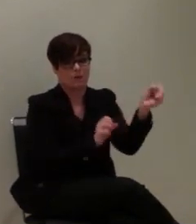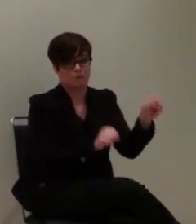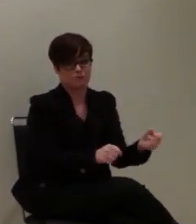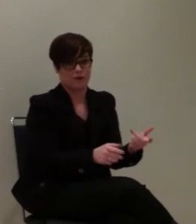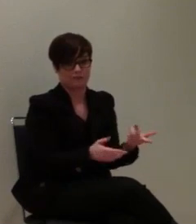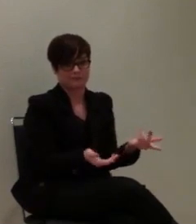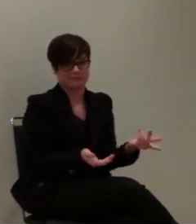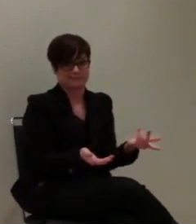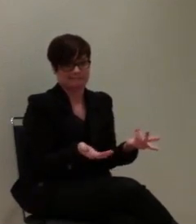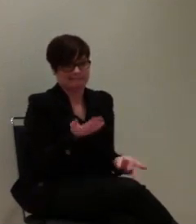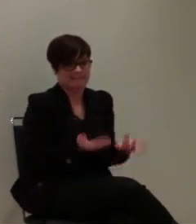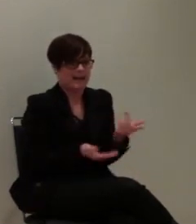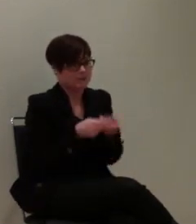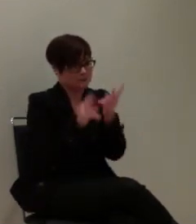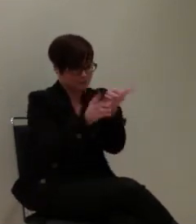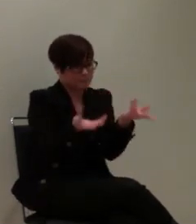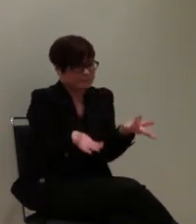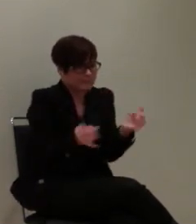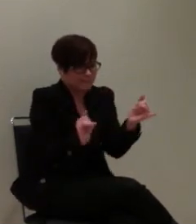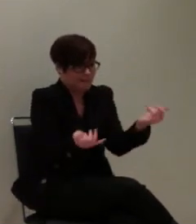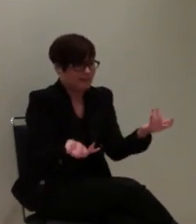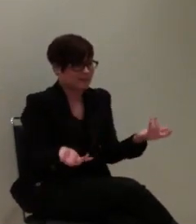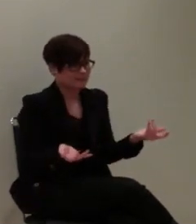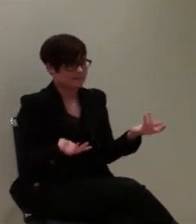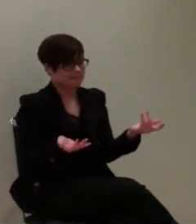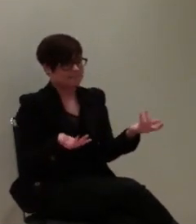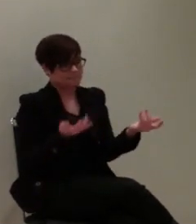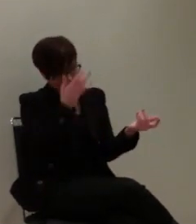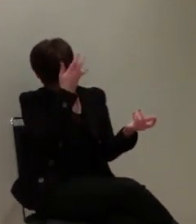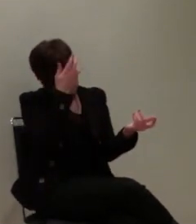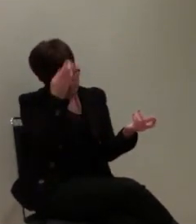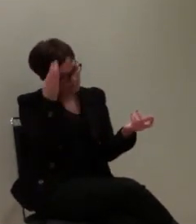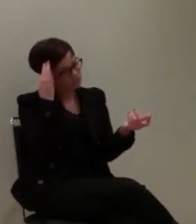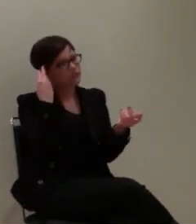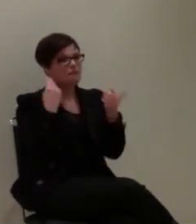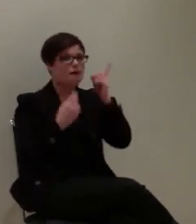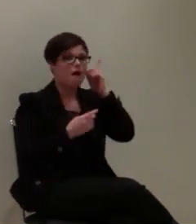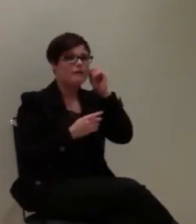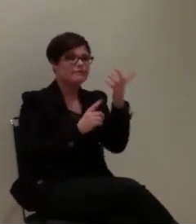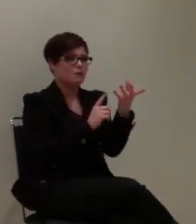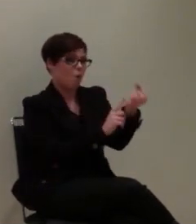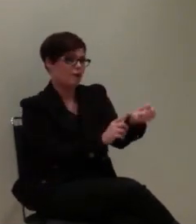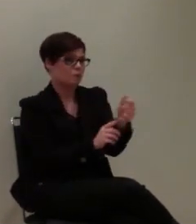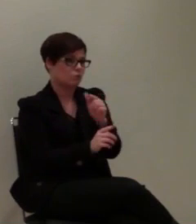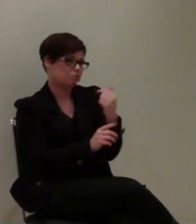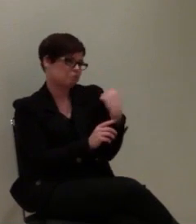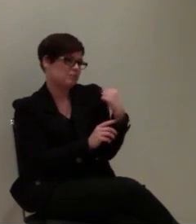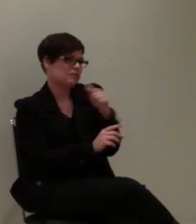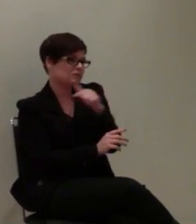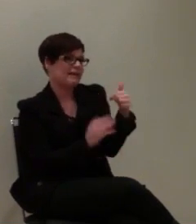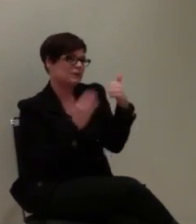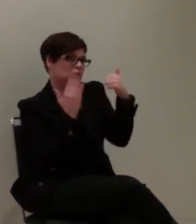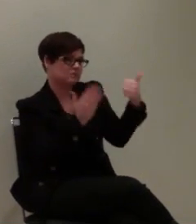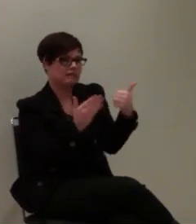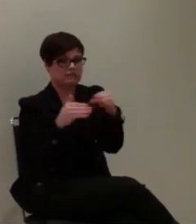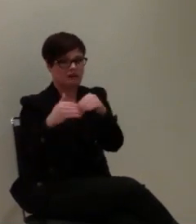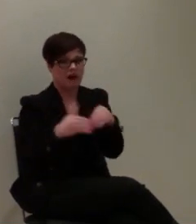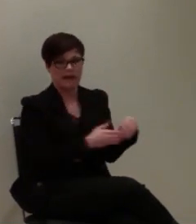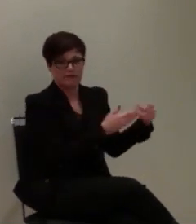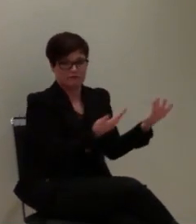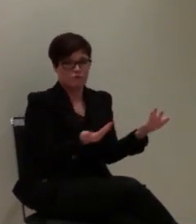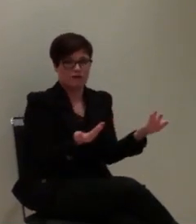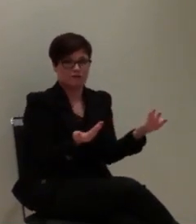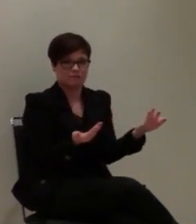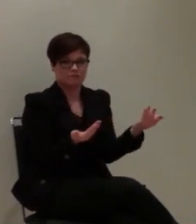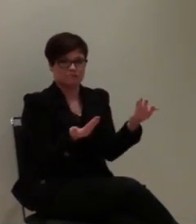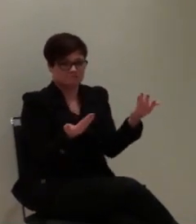Aber Sie haben recht. Das ist auch etwas, wie gesagt, wir haben die Handy-Ortung 2006 hier in Deutschland eingeführt, die Bernsteiger-Stiftung. Und das ist